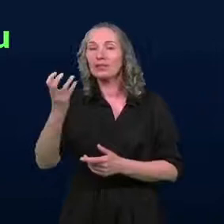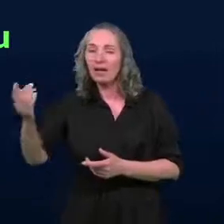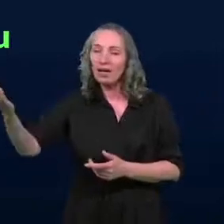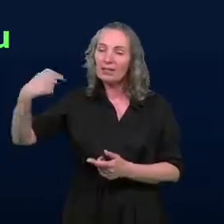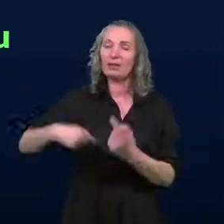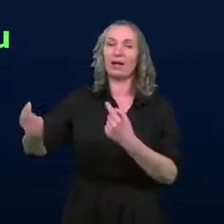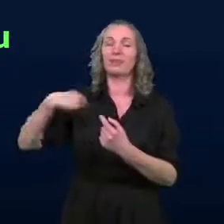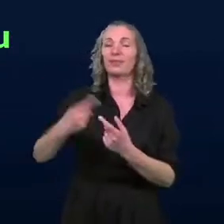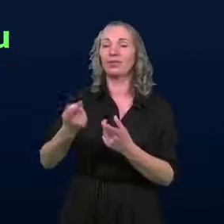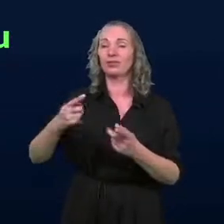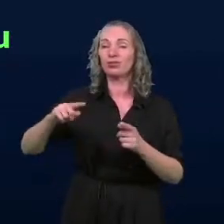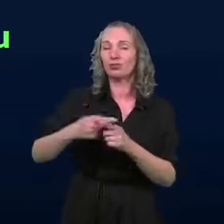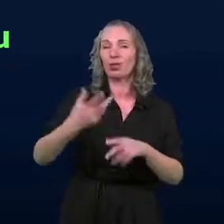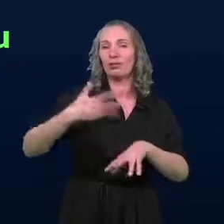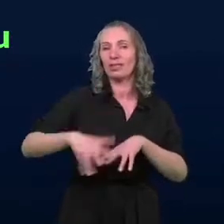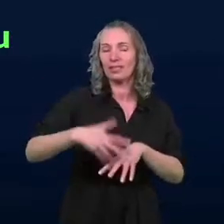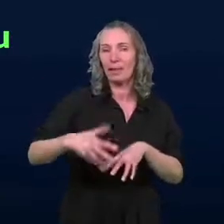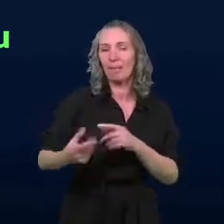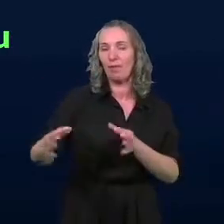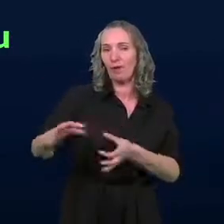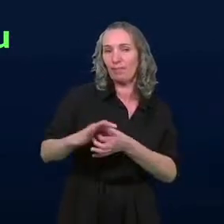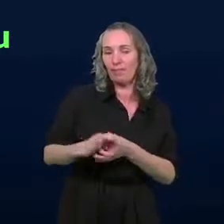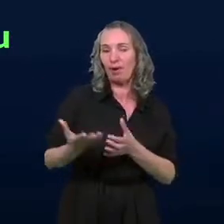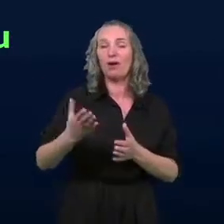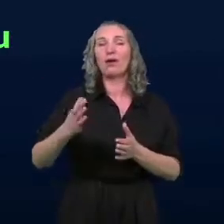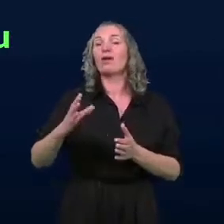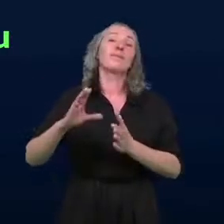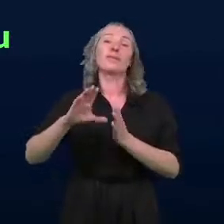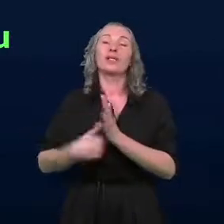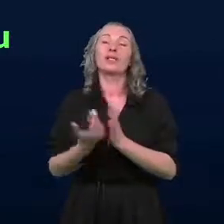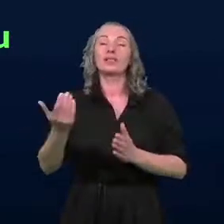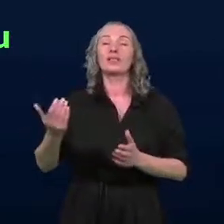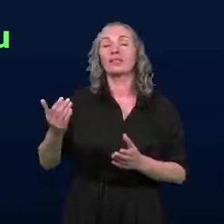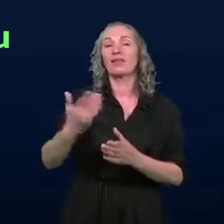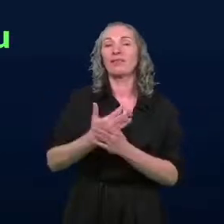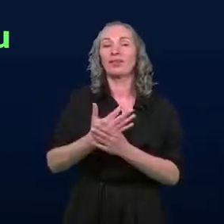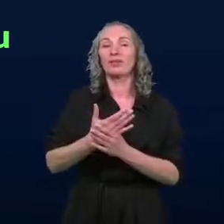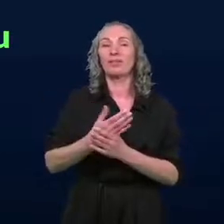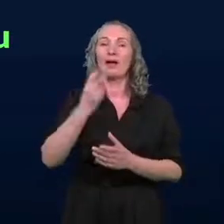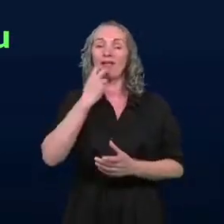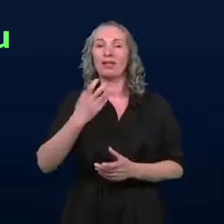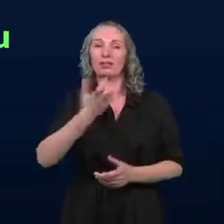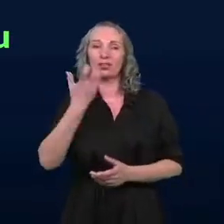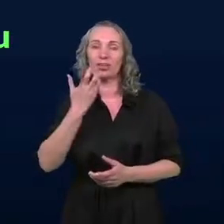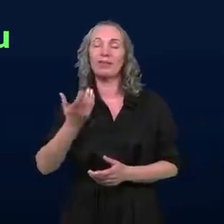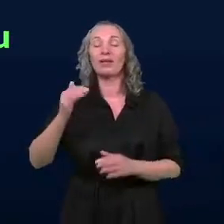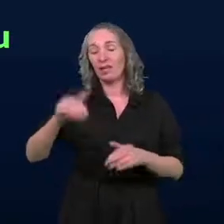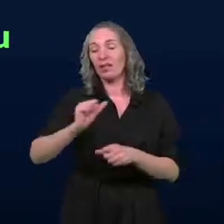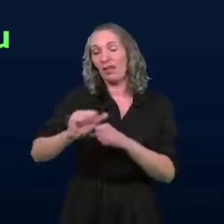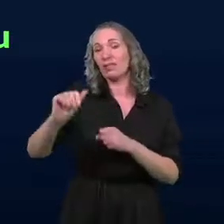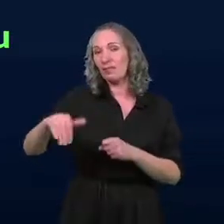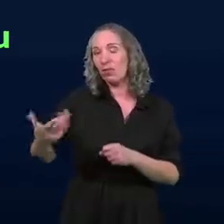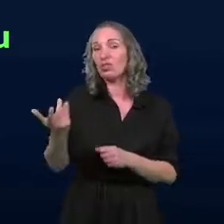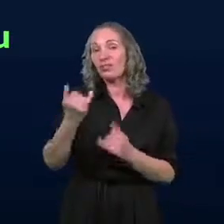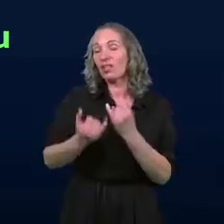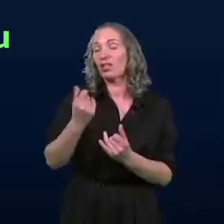do naszych źródeł systemowych, czyli do Miejskiego Przedsiębiorstwa Energetyki Cieplej. O ile oczywiście jest to możliwe, bo państwo zdają sobie sprawę, że są